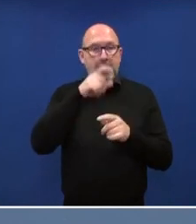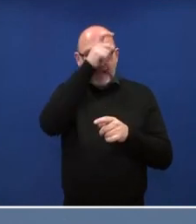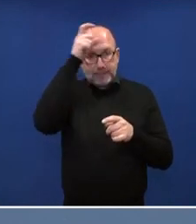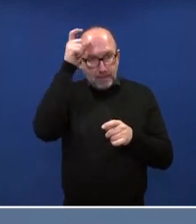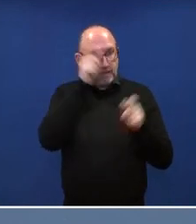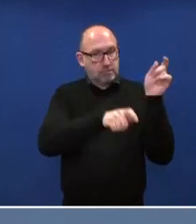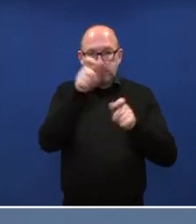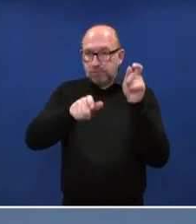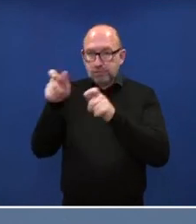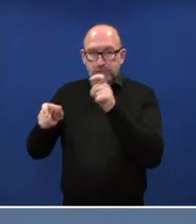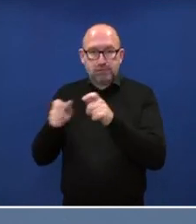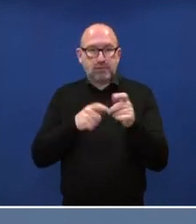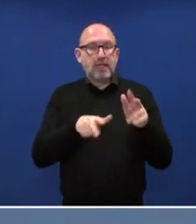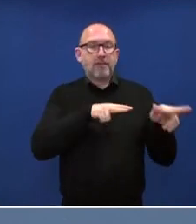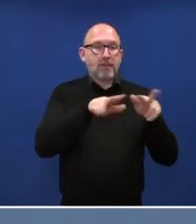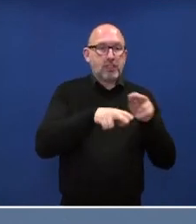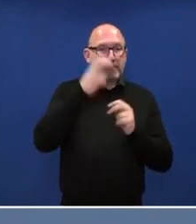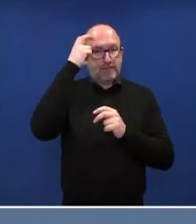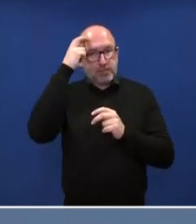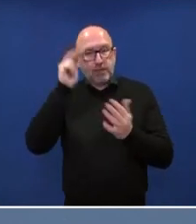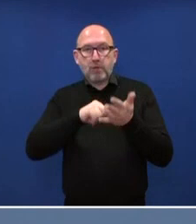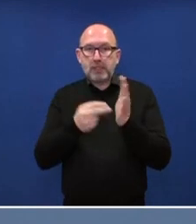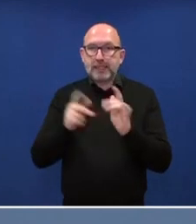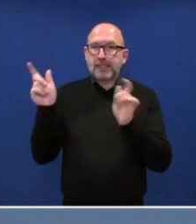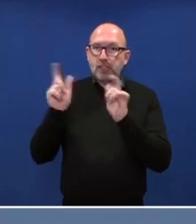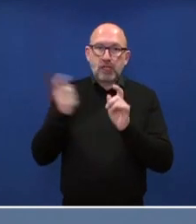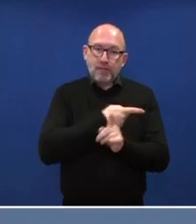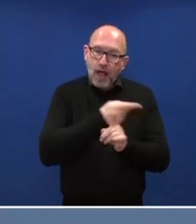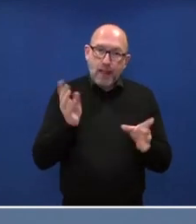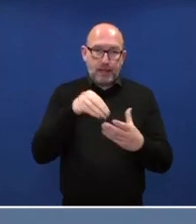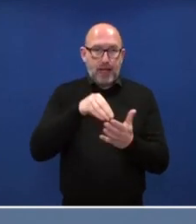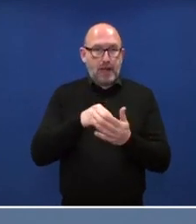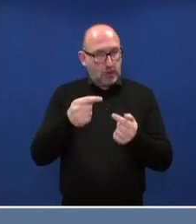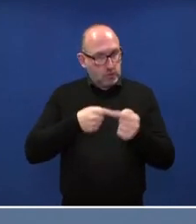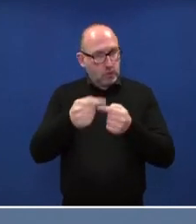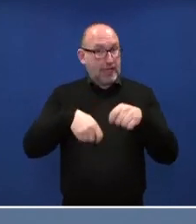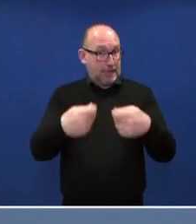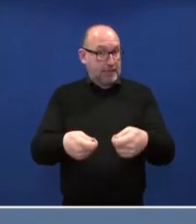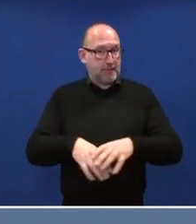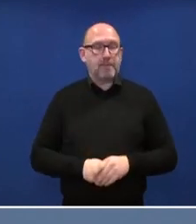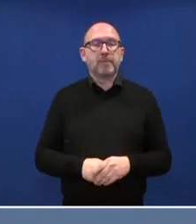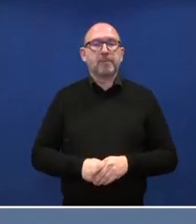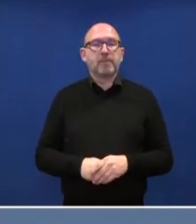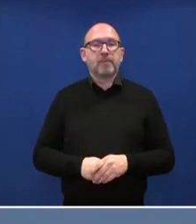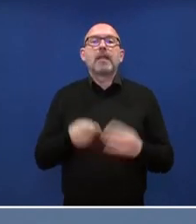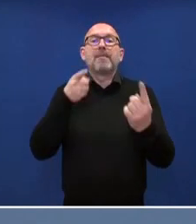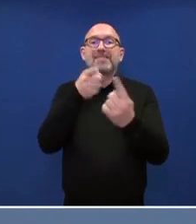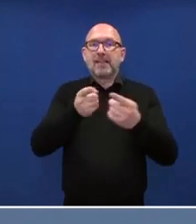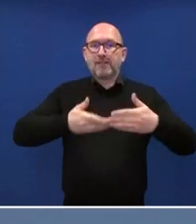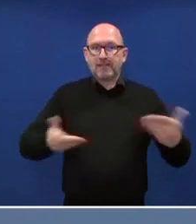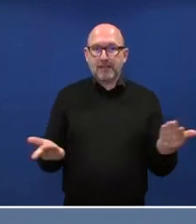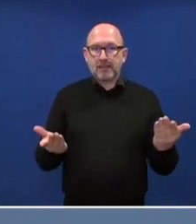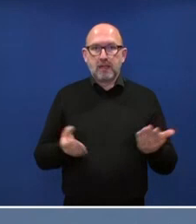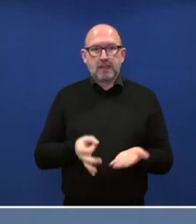Experten aus Wirtschaft, Wissenschaft, Politik und Gesellschaft durchgeführt wurden. Ziel der Fortschreibung ist es, den Standort